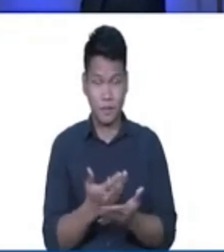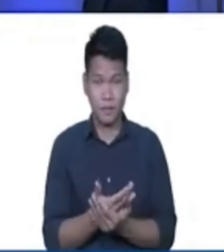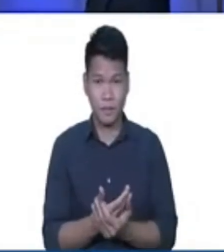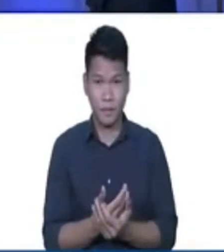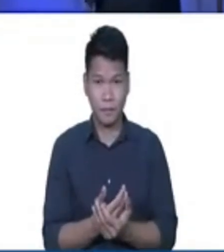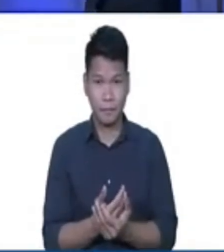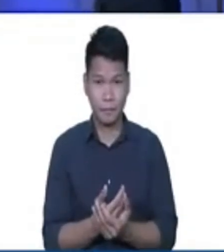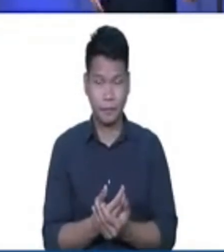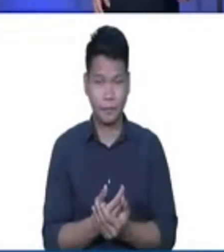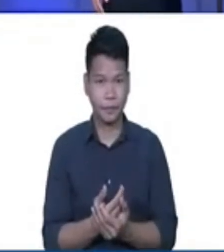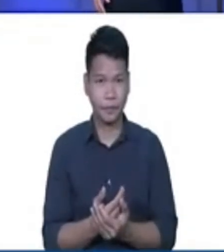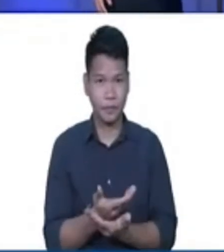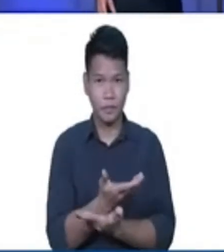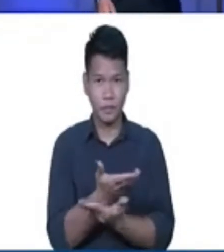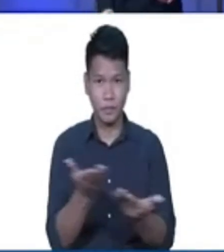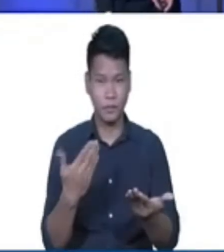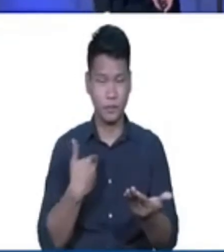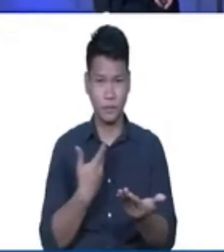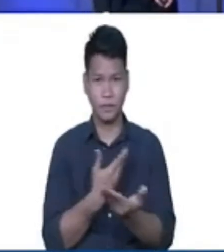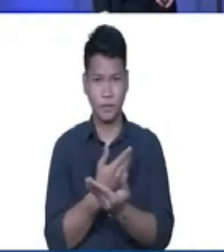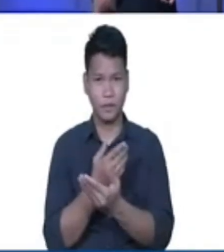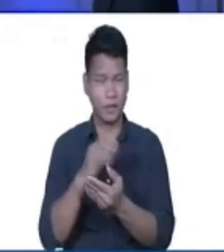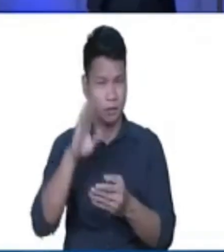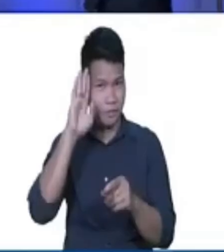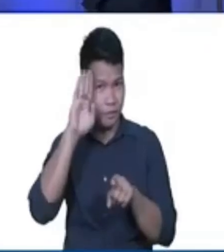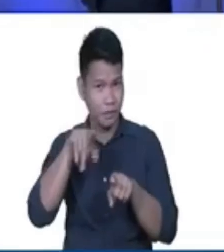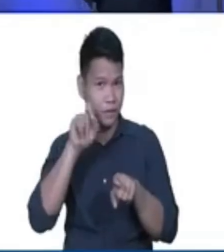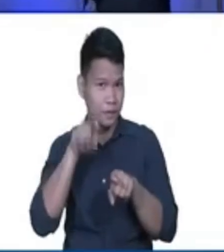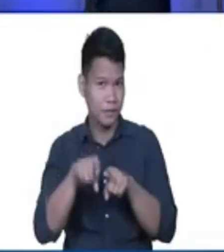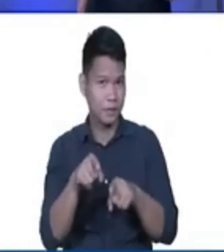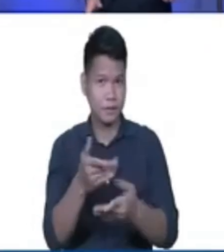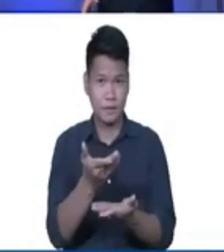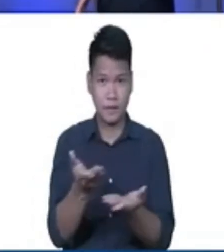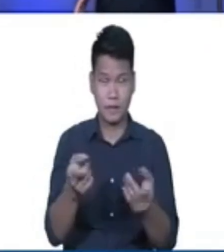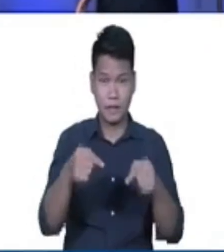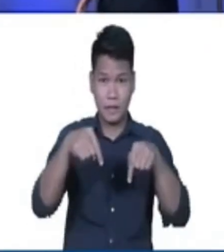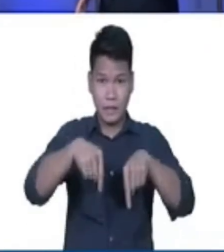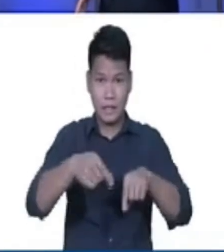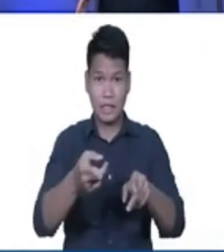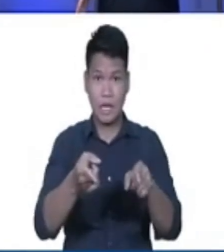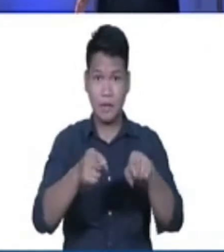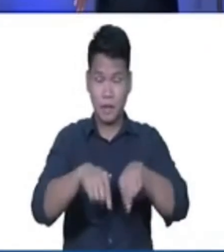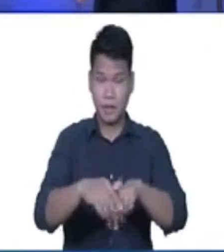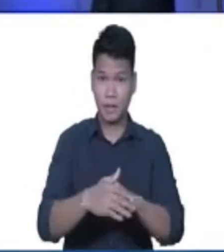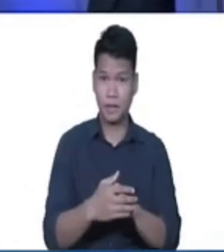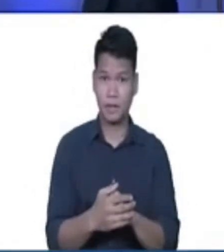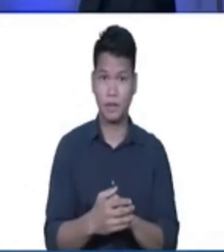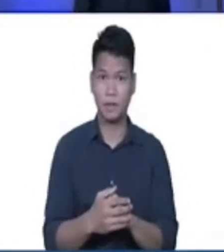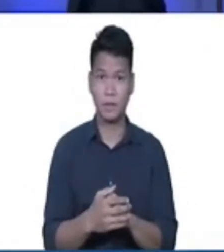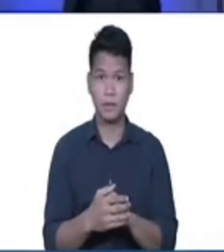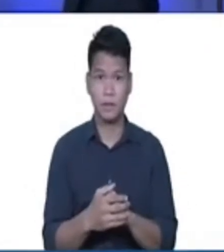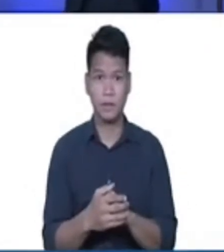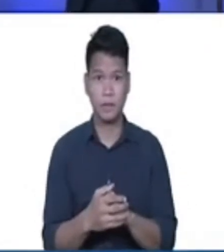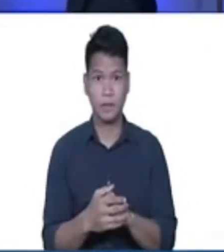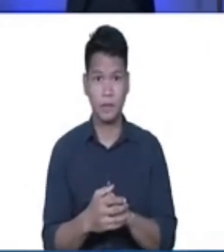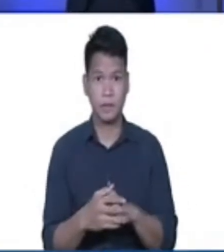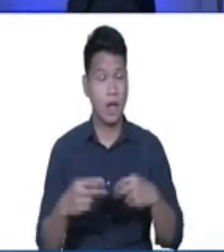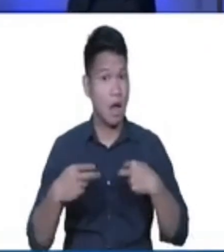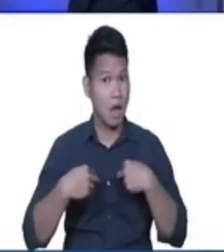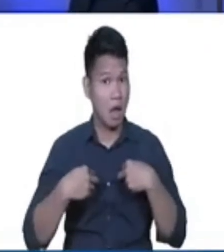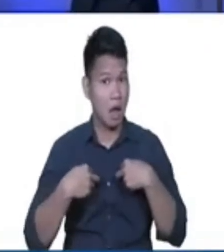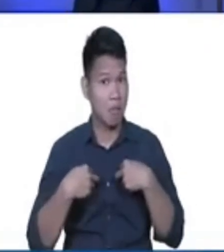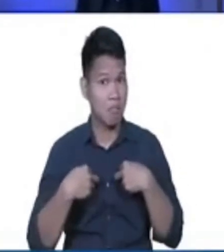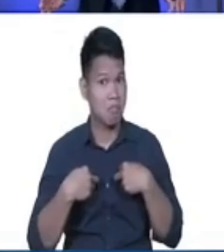mga minamahal na mga kapatid ito po ang nangyari dahil nagkaroon po